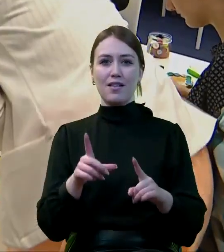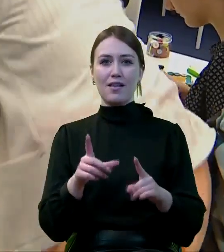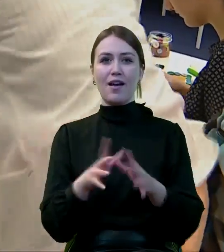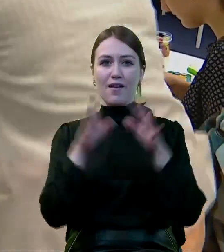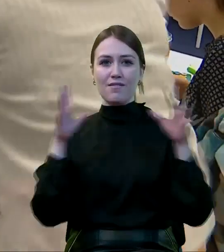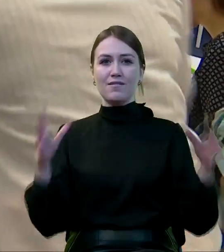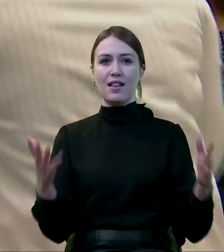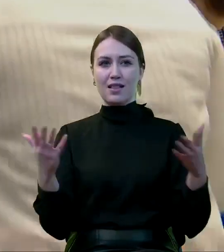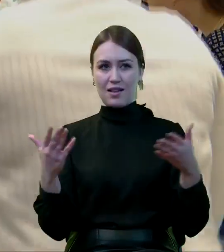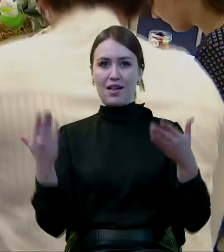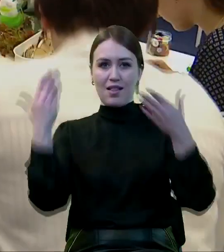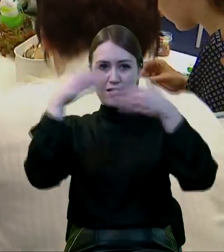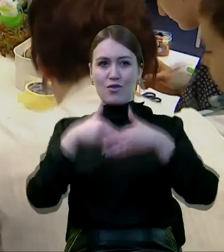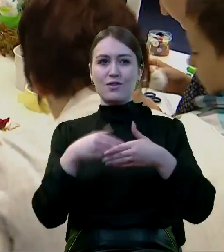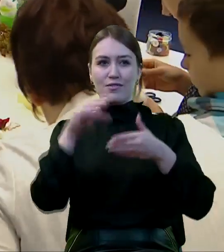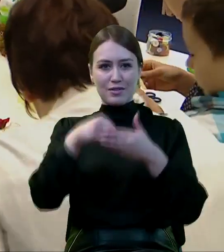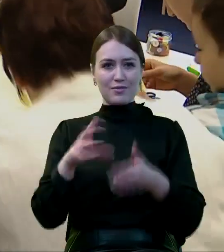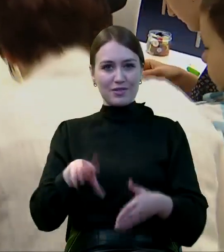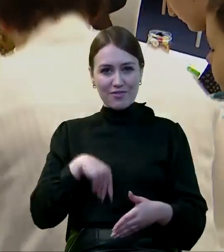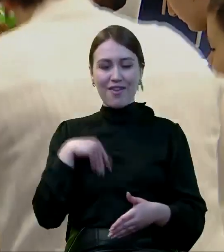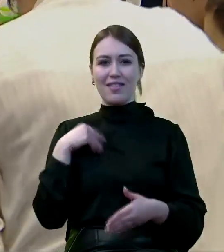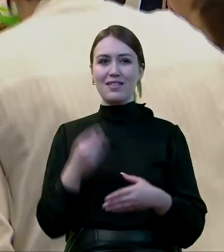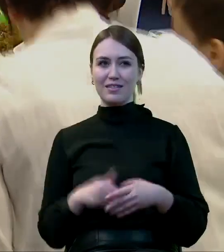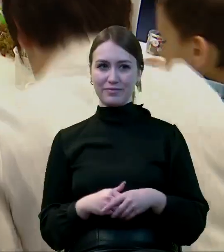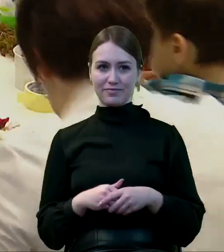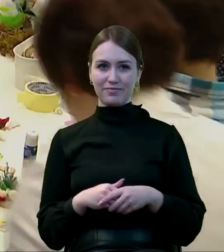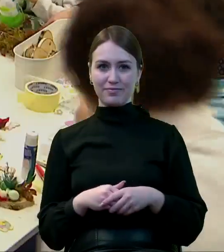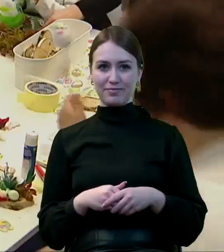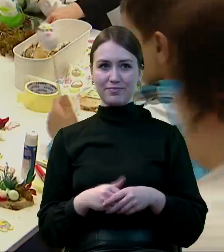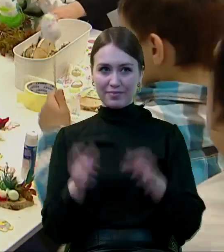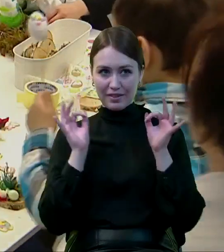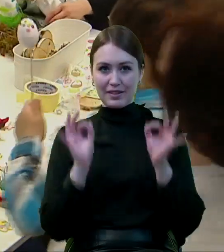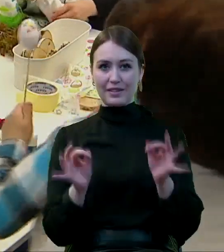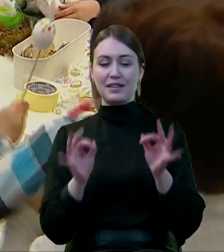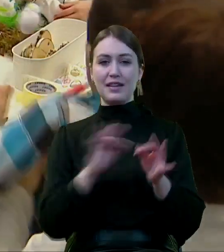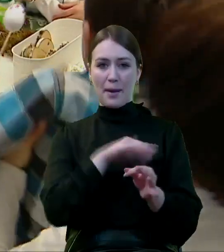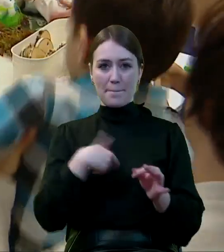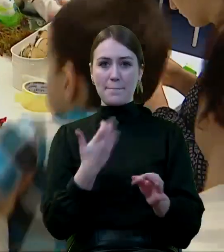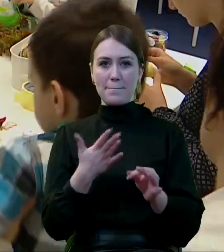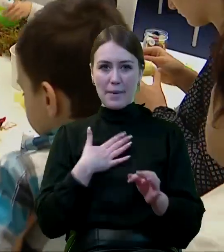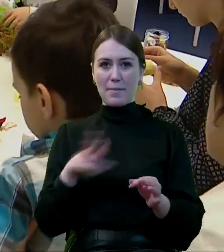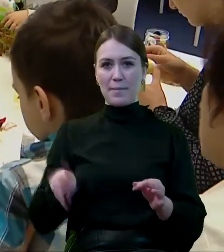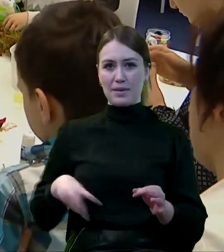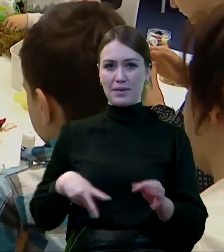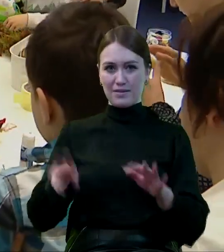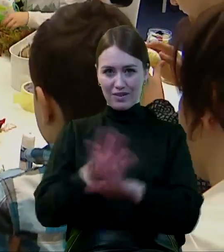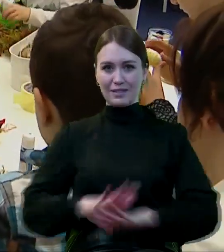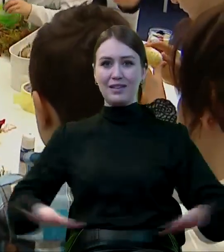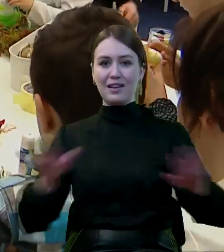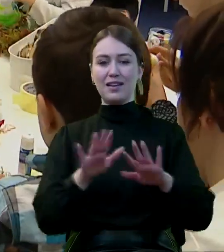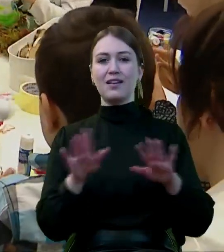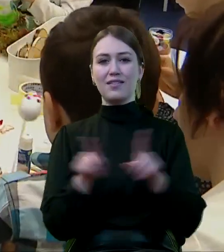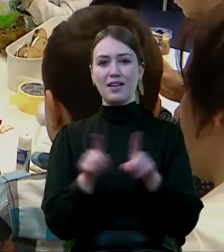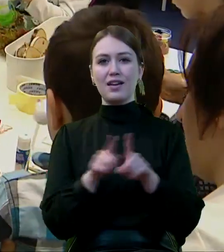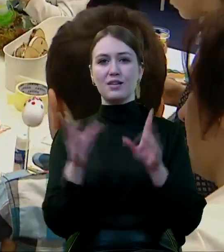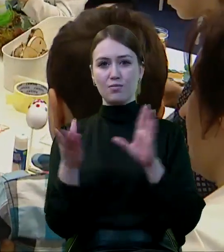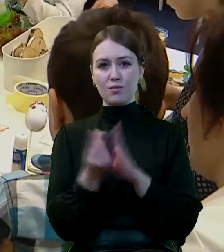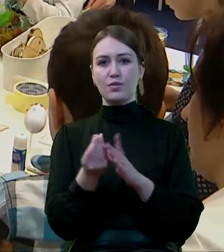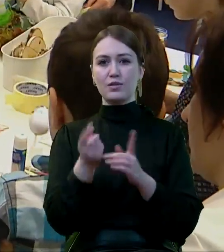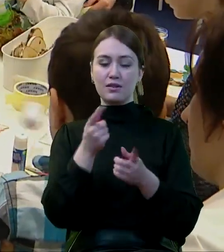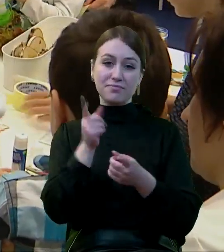nocy w tej pięknej atmosferze, którą dzisiaj tutaj mamy w ministerstwie, gdzie możemy wspólnie